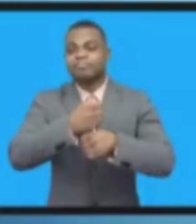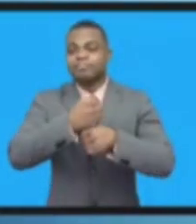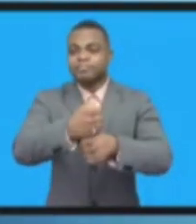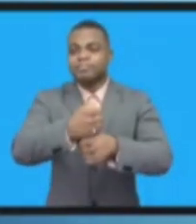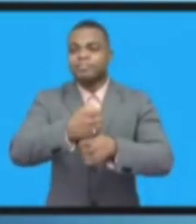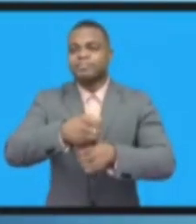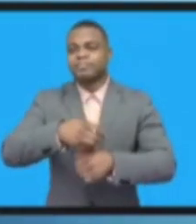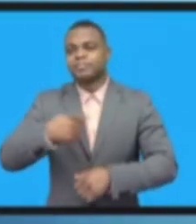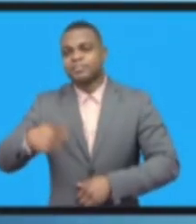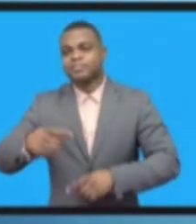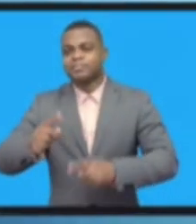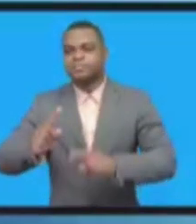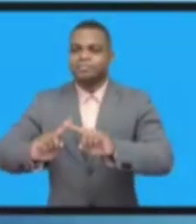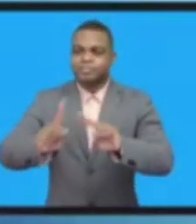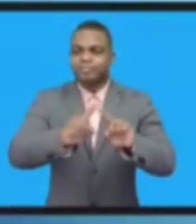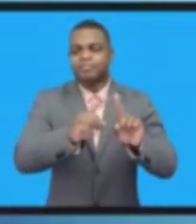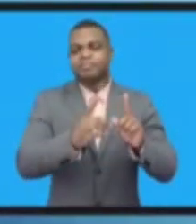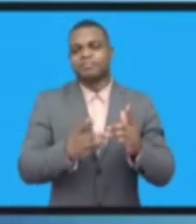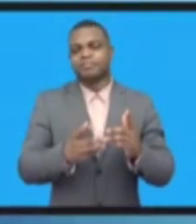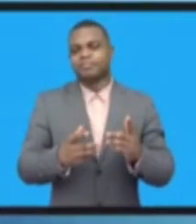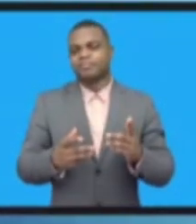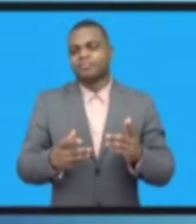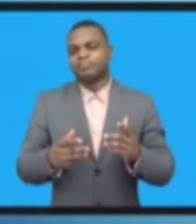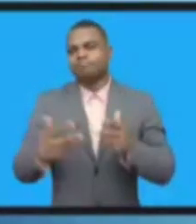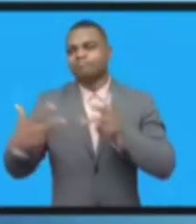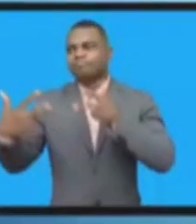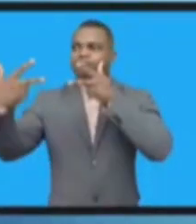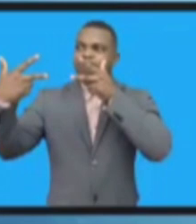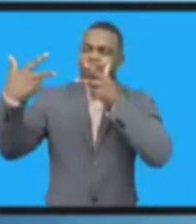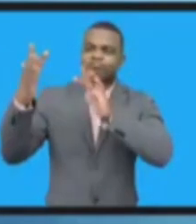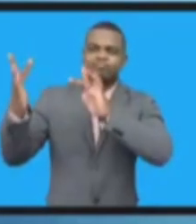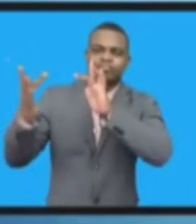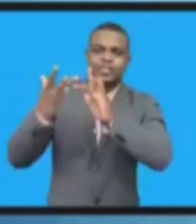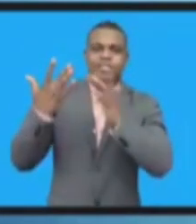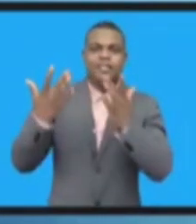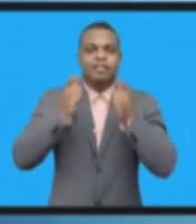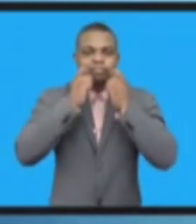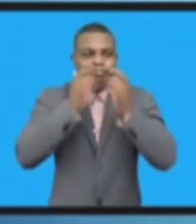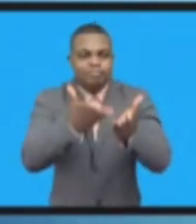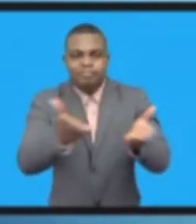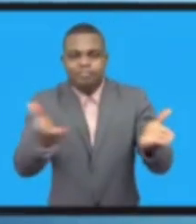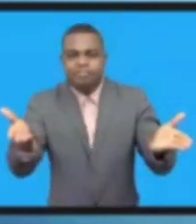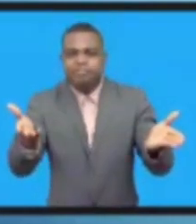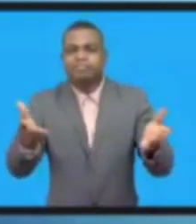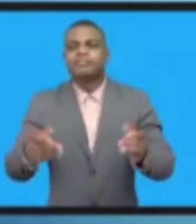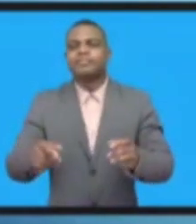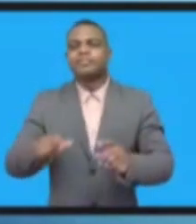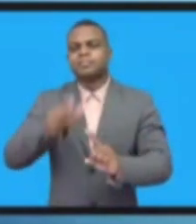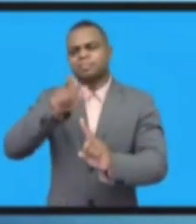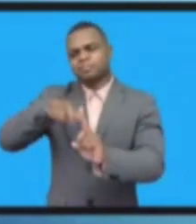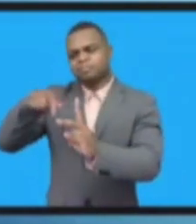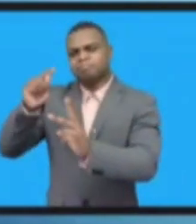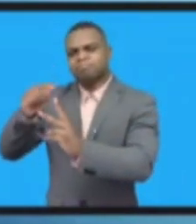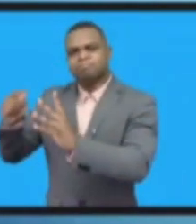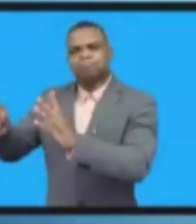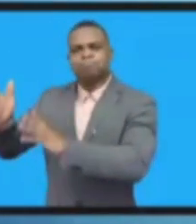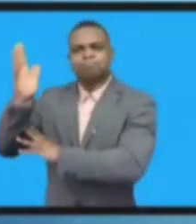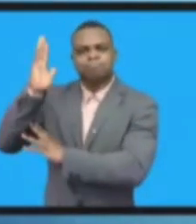и выразить благодарность правительству Эфлопи за гостеприимство.